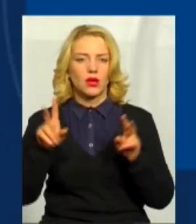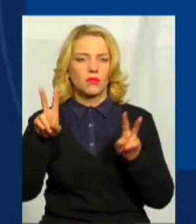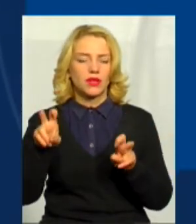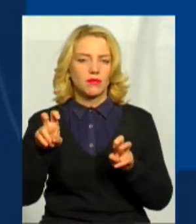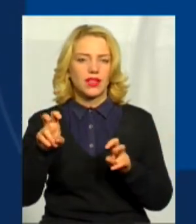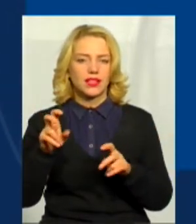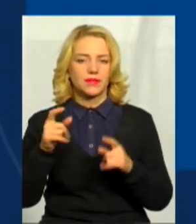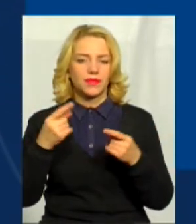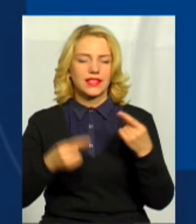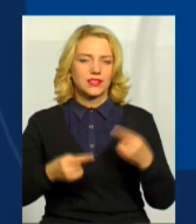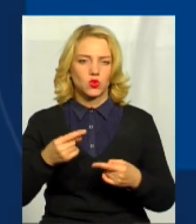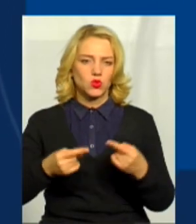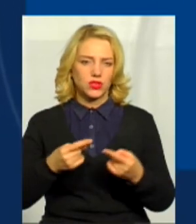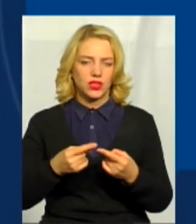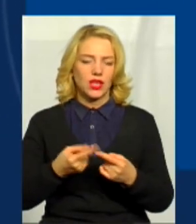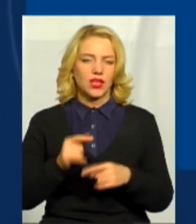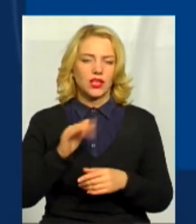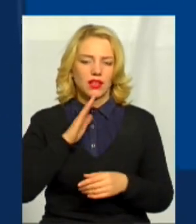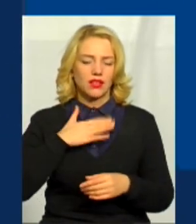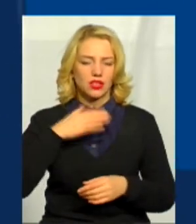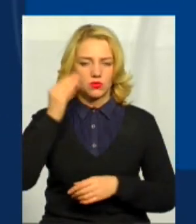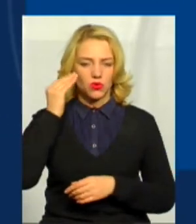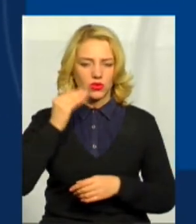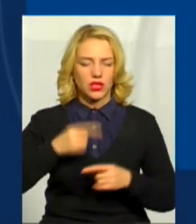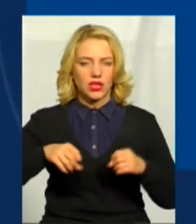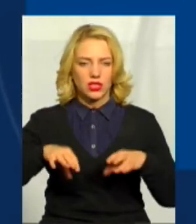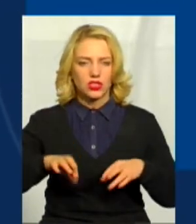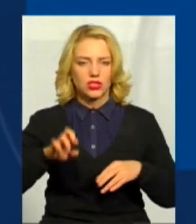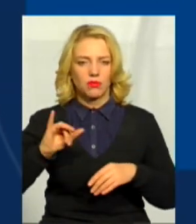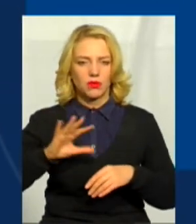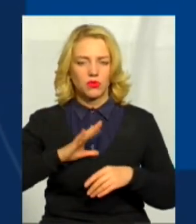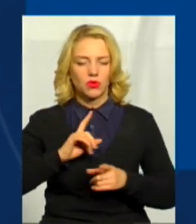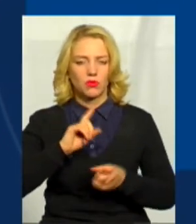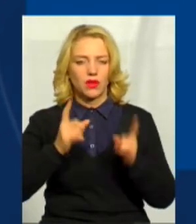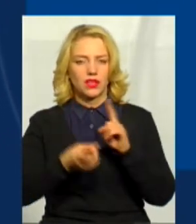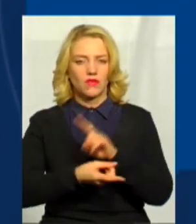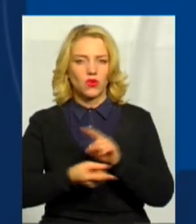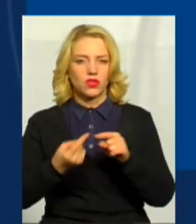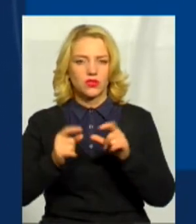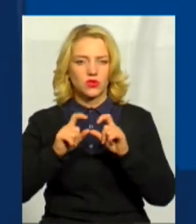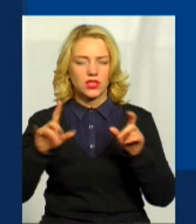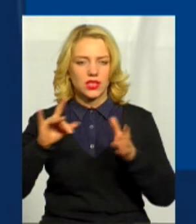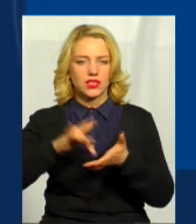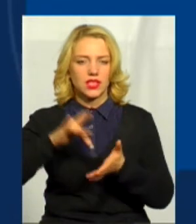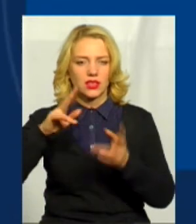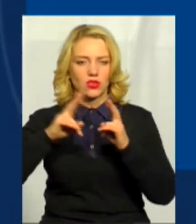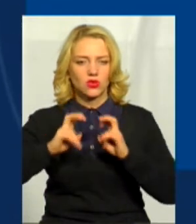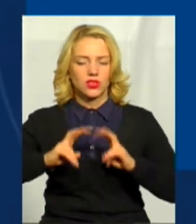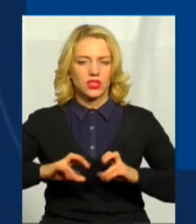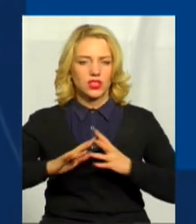На наш погляд, найвдалішим рішенням цієї ситуації було б перетворення закладу на центр дослідження села,